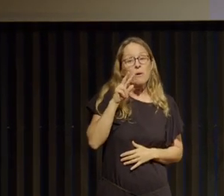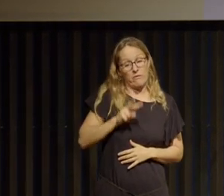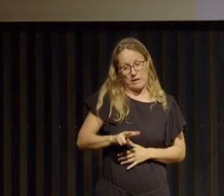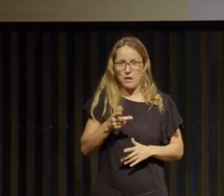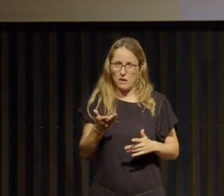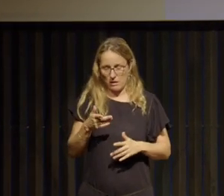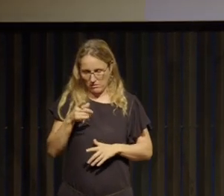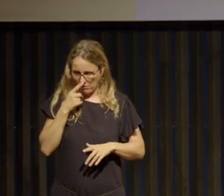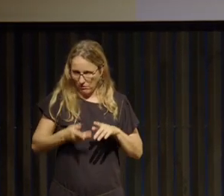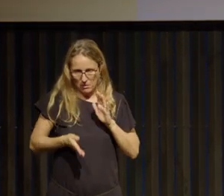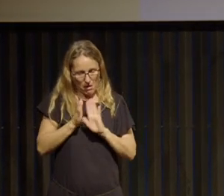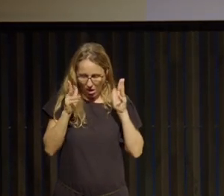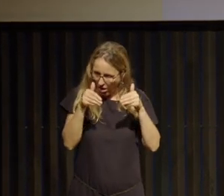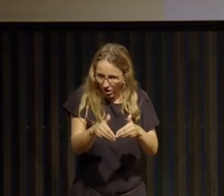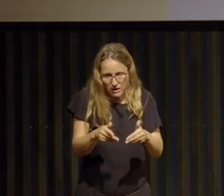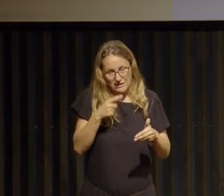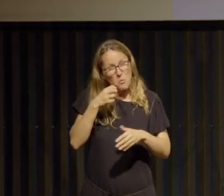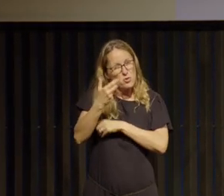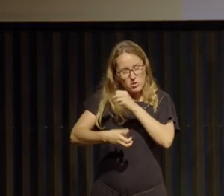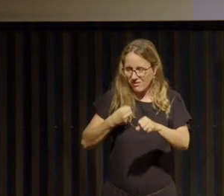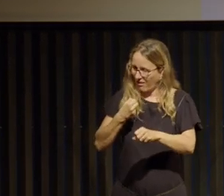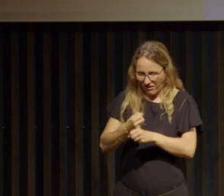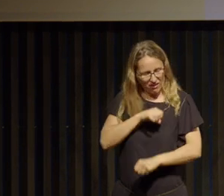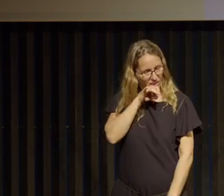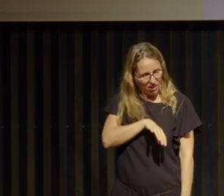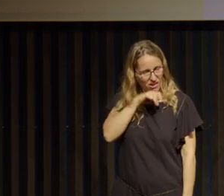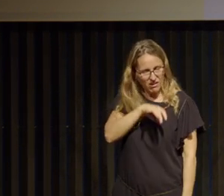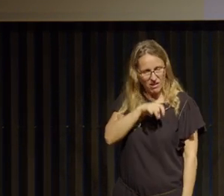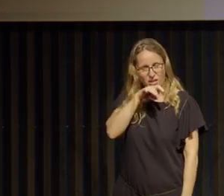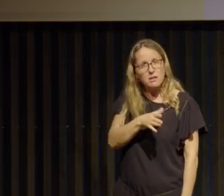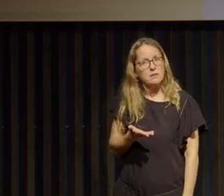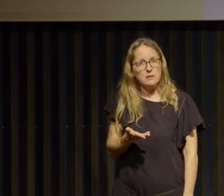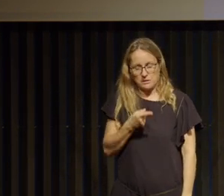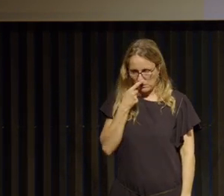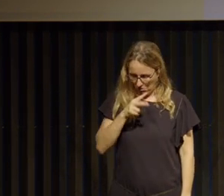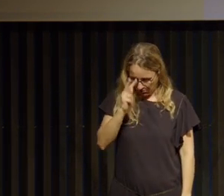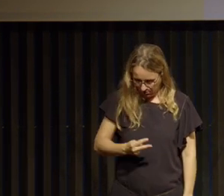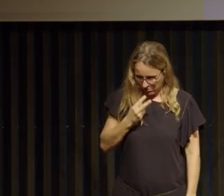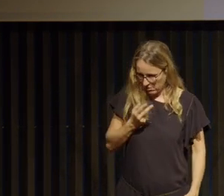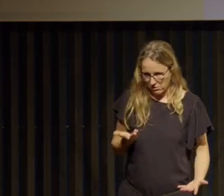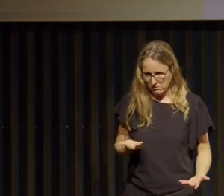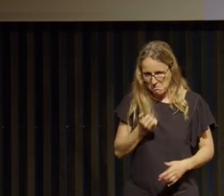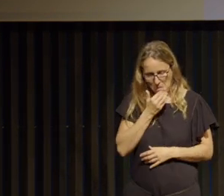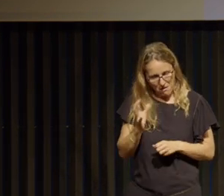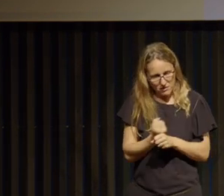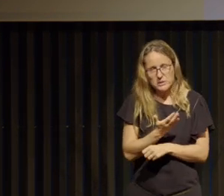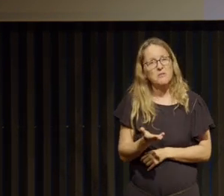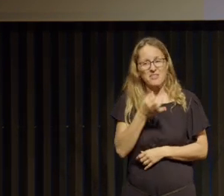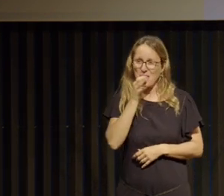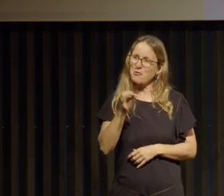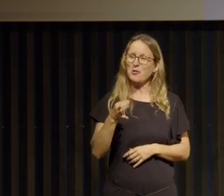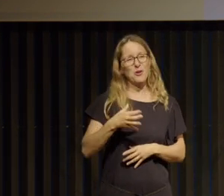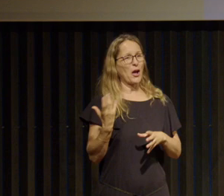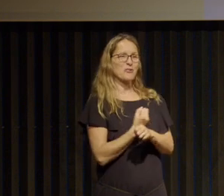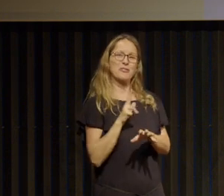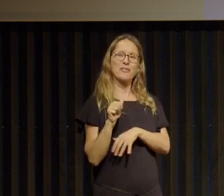est dedans et à force de voir quand on est dedans depuis plusieurs années c'est absolument pas gagné en fait enfin on se dit pas je vais guérir